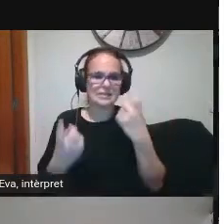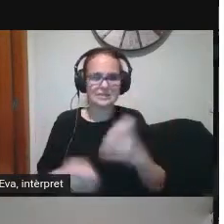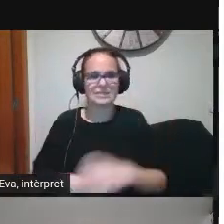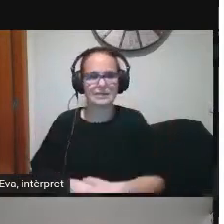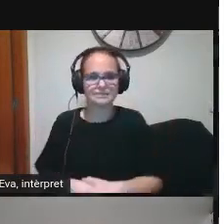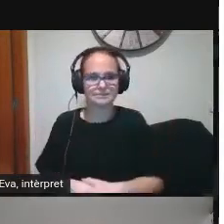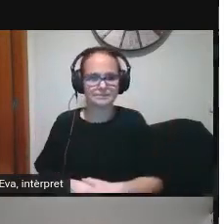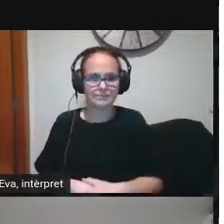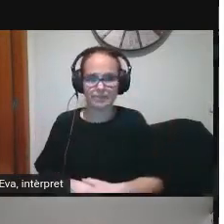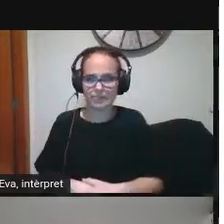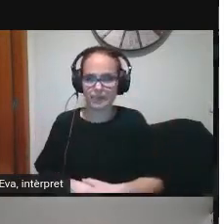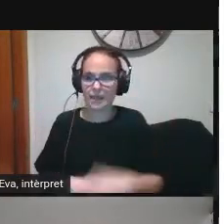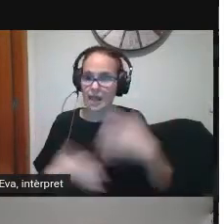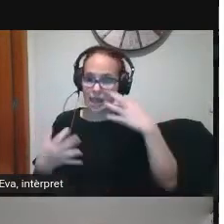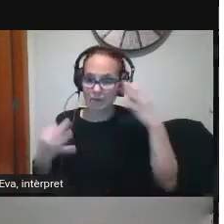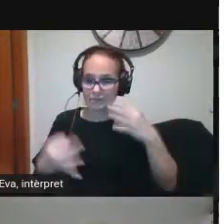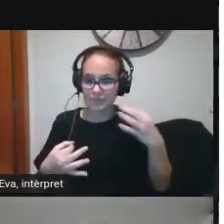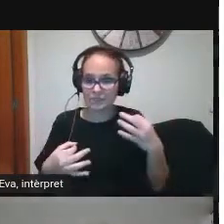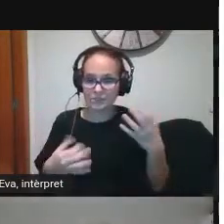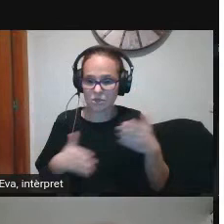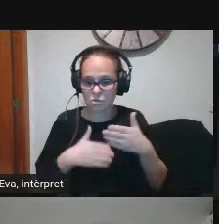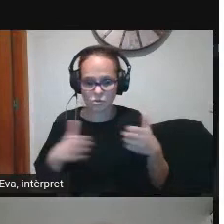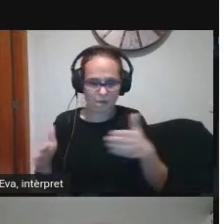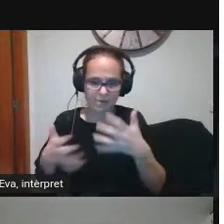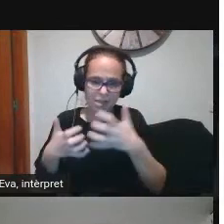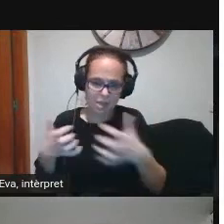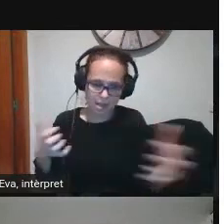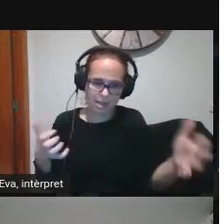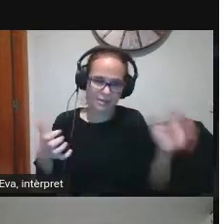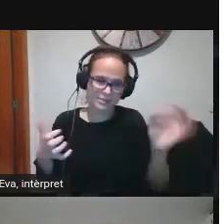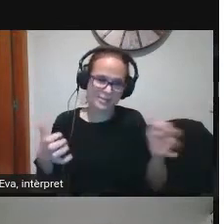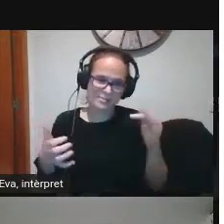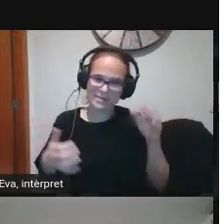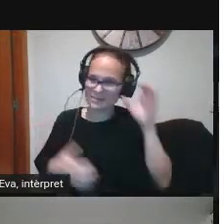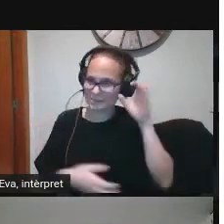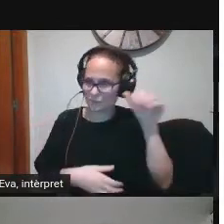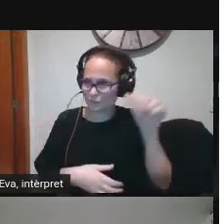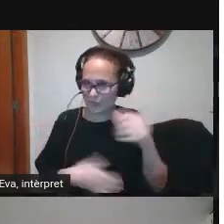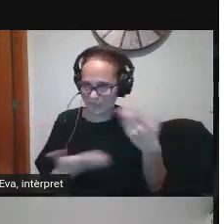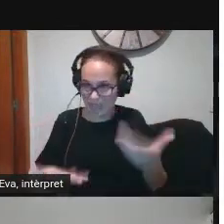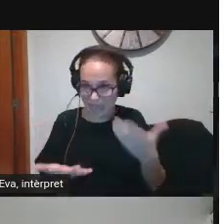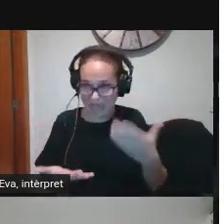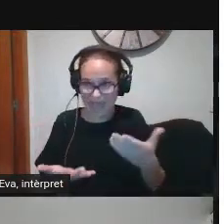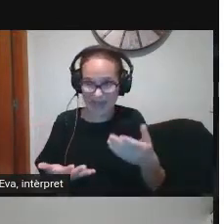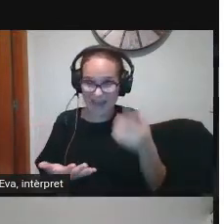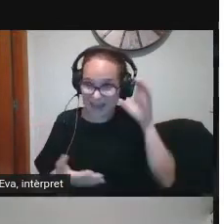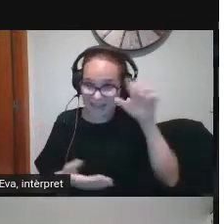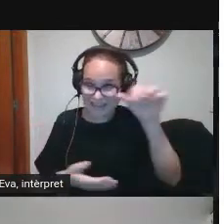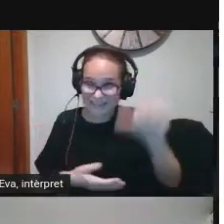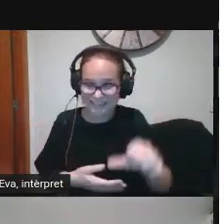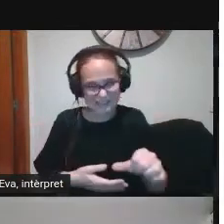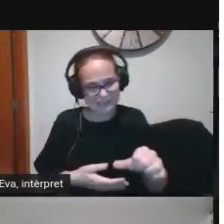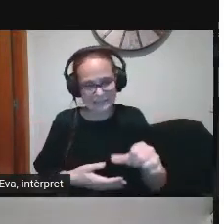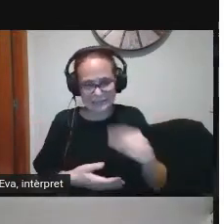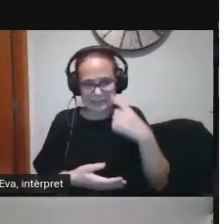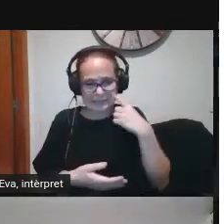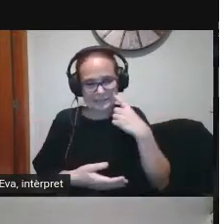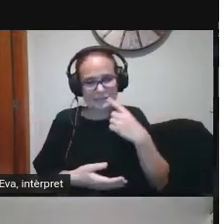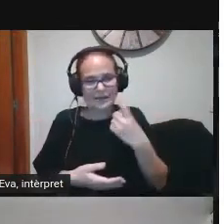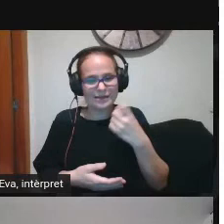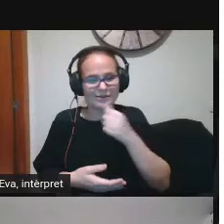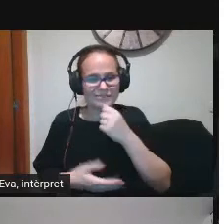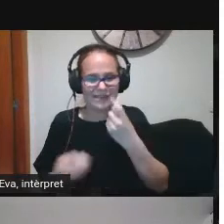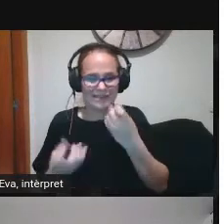La veritat és que és un camí llarg i pel que he pogut sentir ara encara ens queda molt però nosaltres n'estem molt